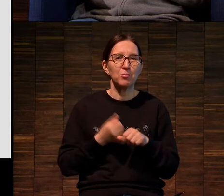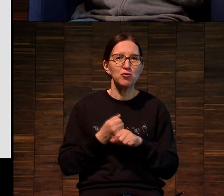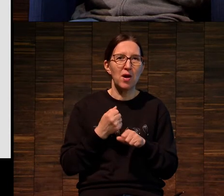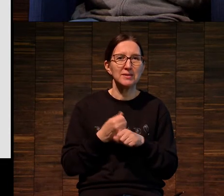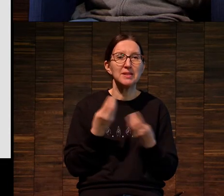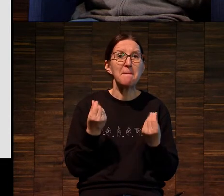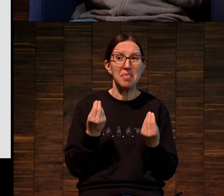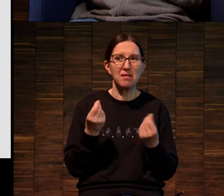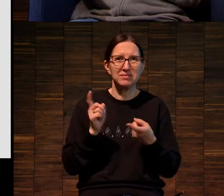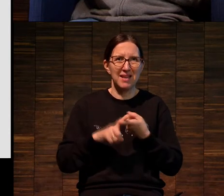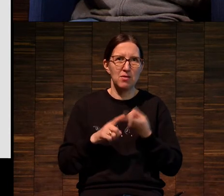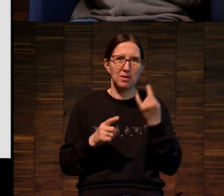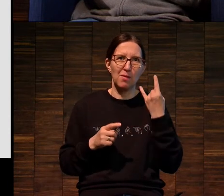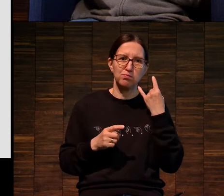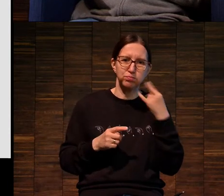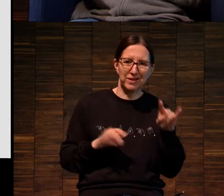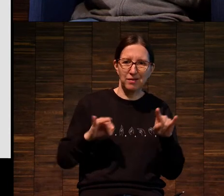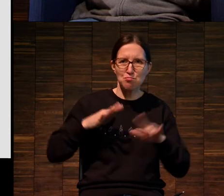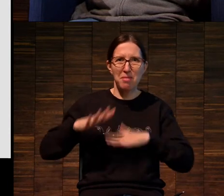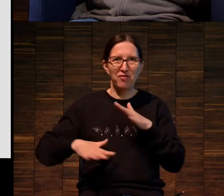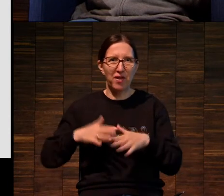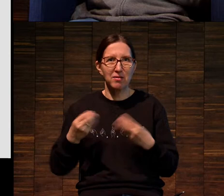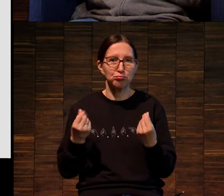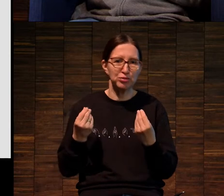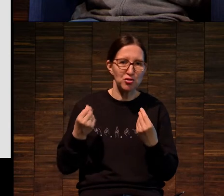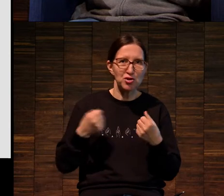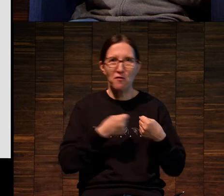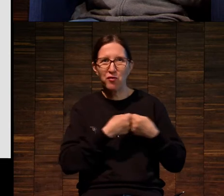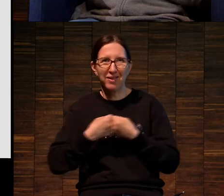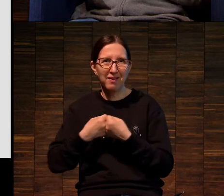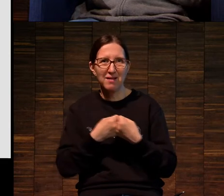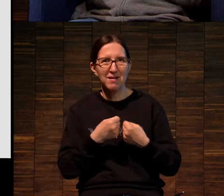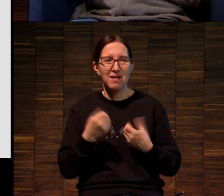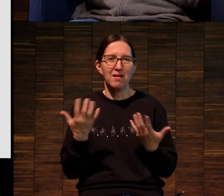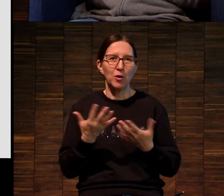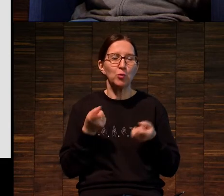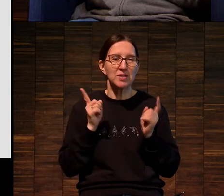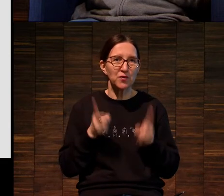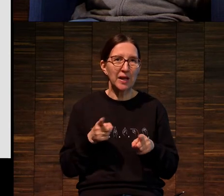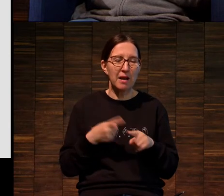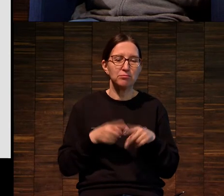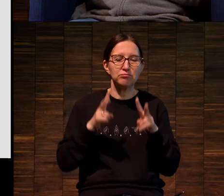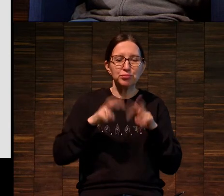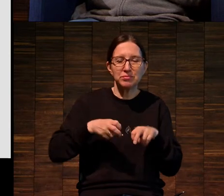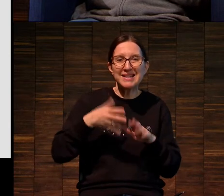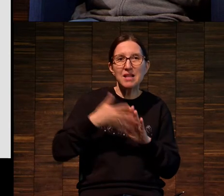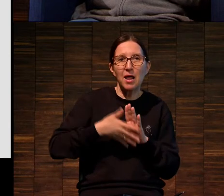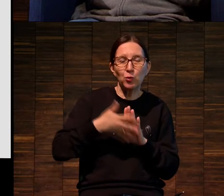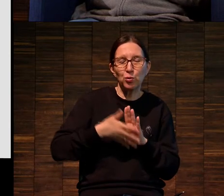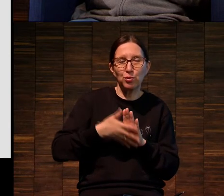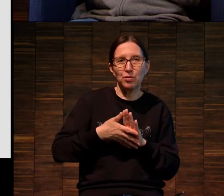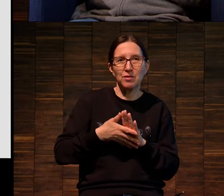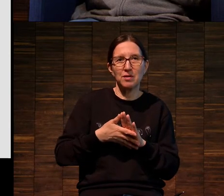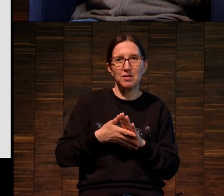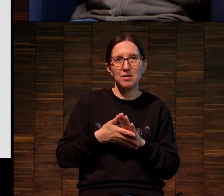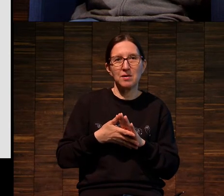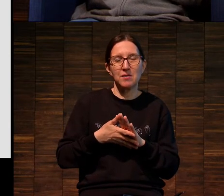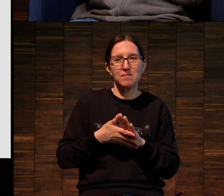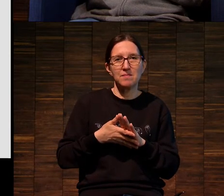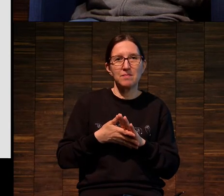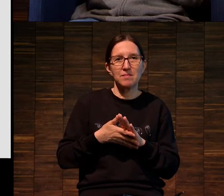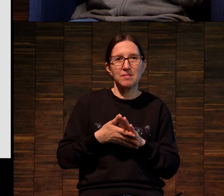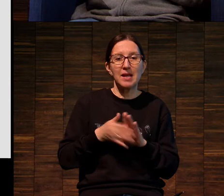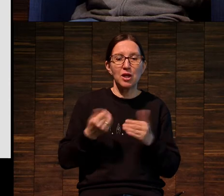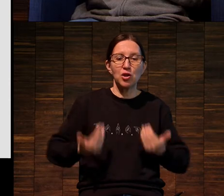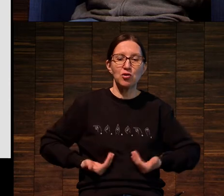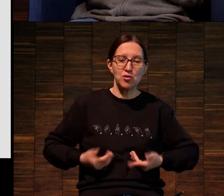которые на самом деле вот исследуют и живет на